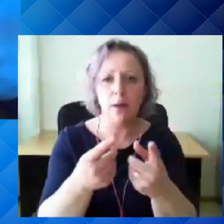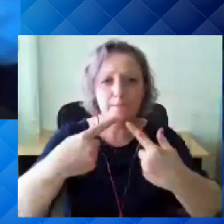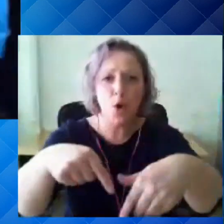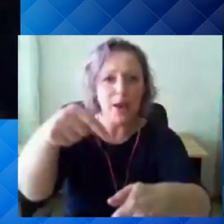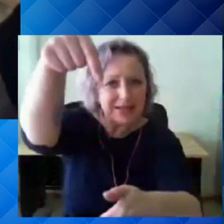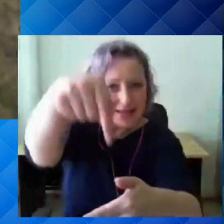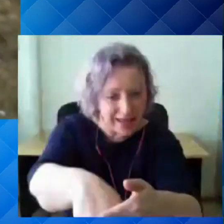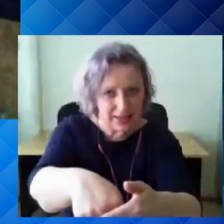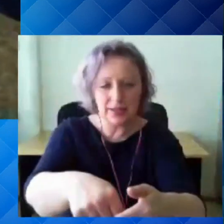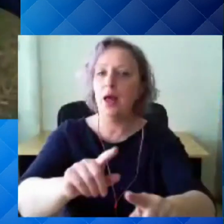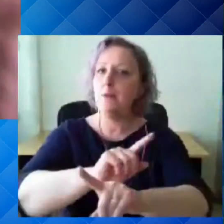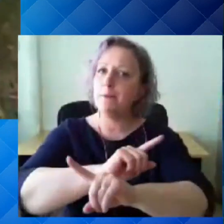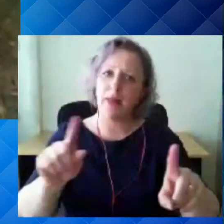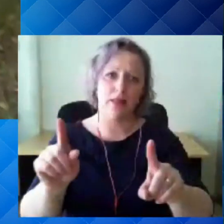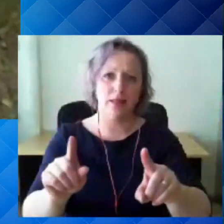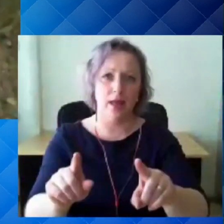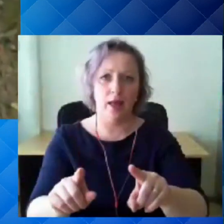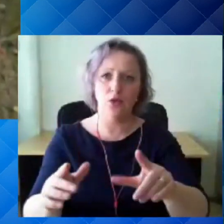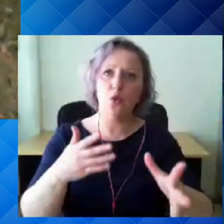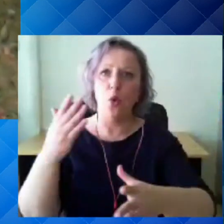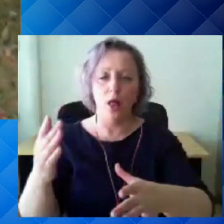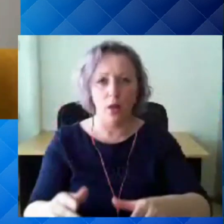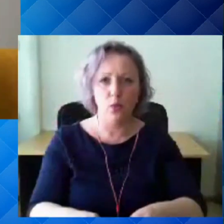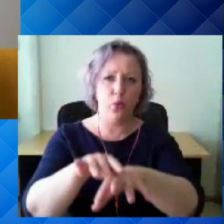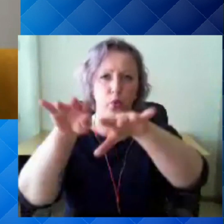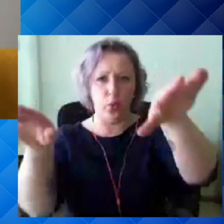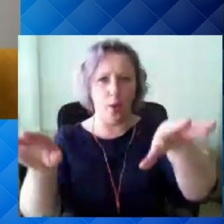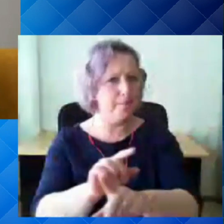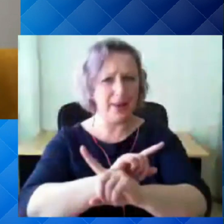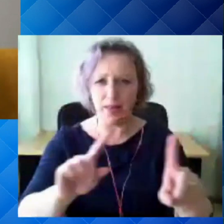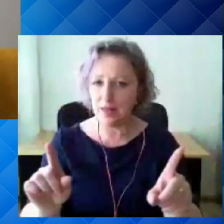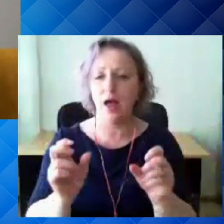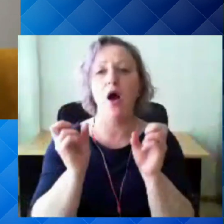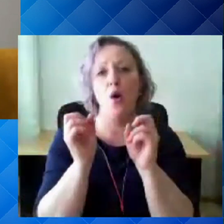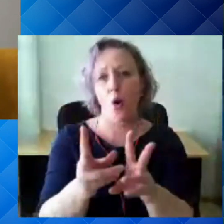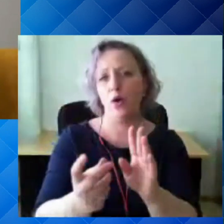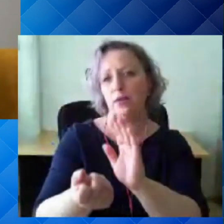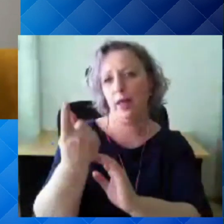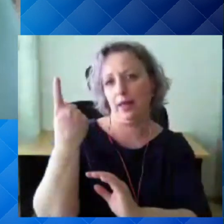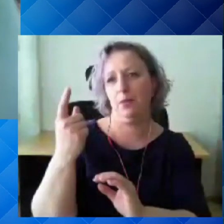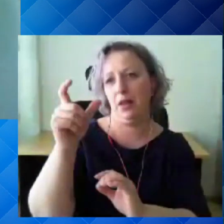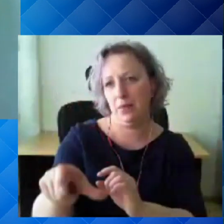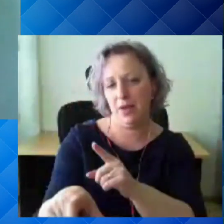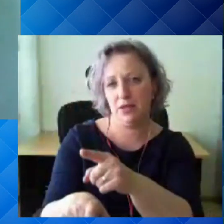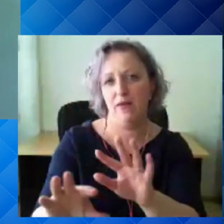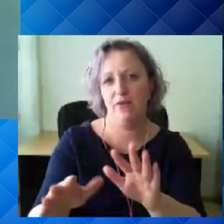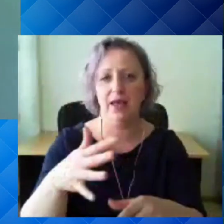selliselt, et ta ei saatuks lendlema ega kujutakse ega ohtu inimestele ega keskkonnale.